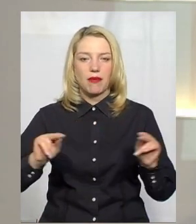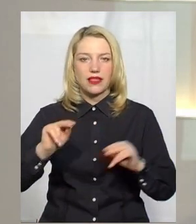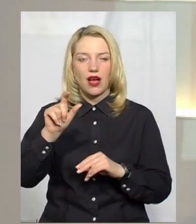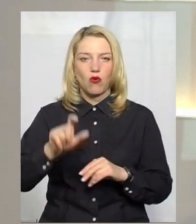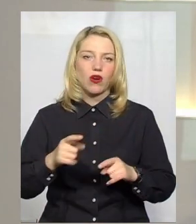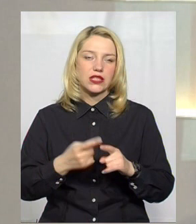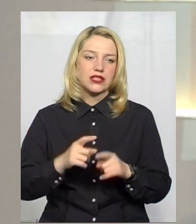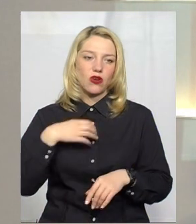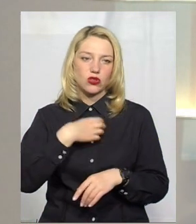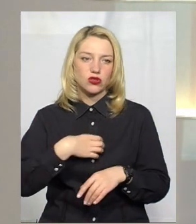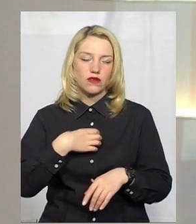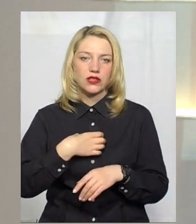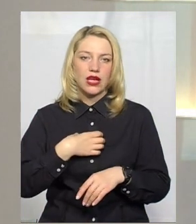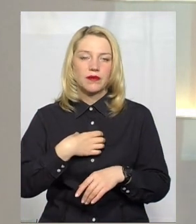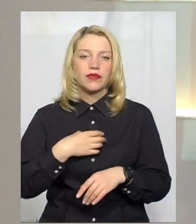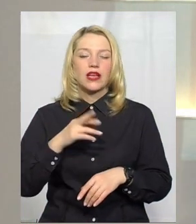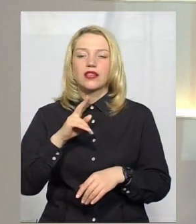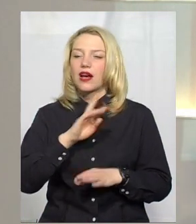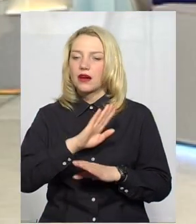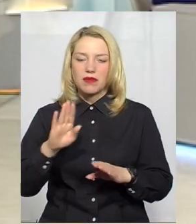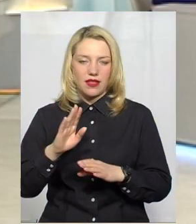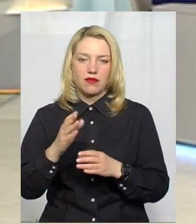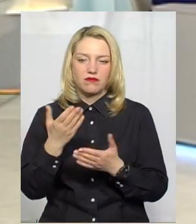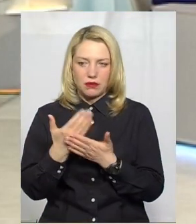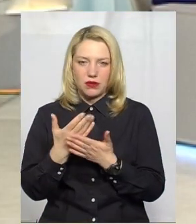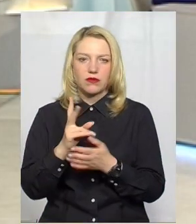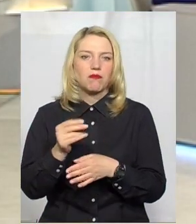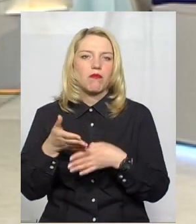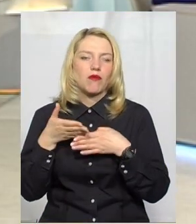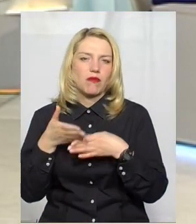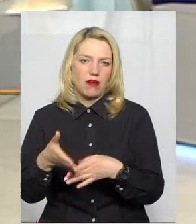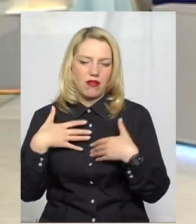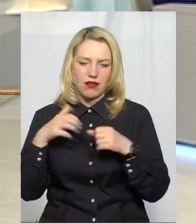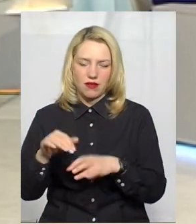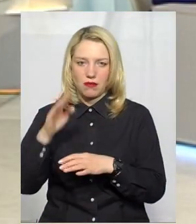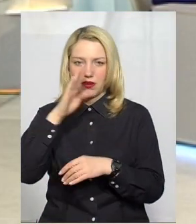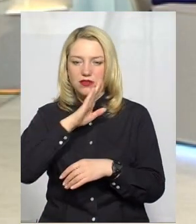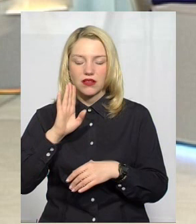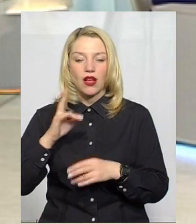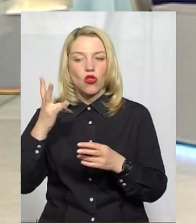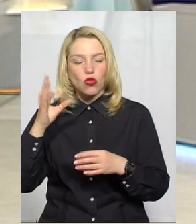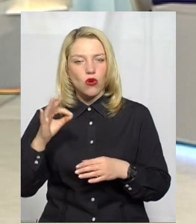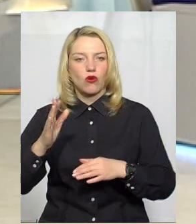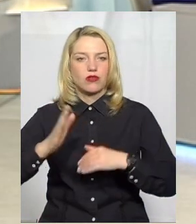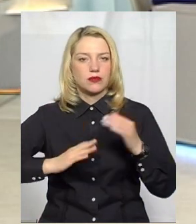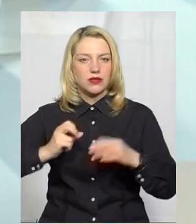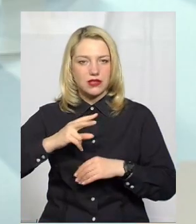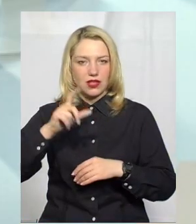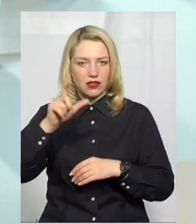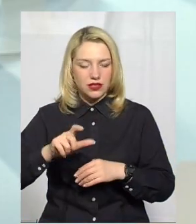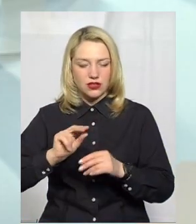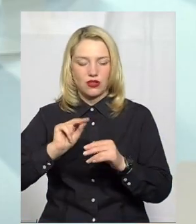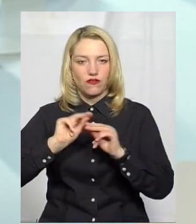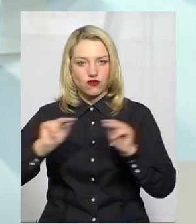це основне. Як би там не допомагали батьки, але людина, яка спеціально навчена цій роботі з такими дітьми,